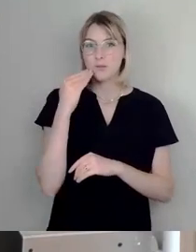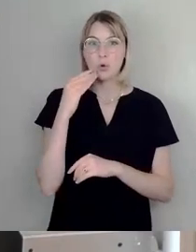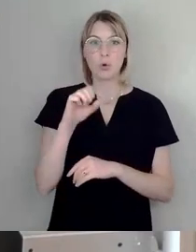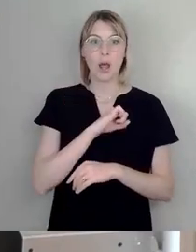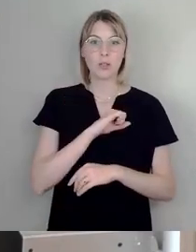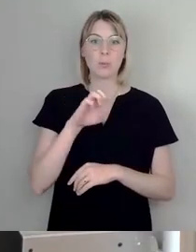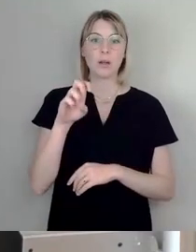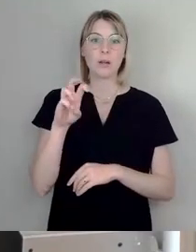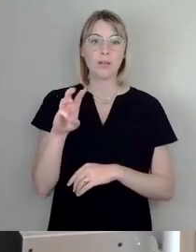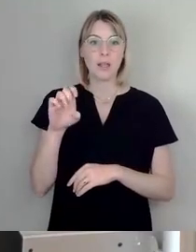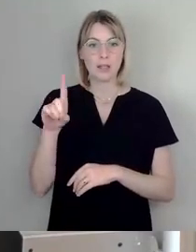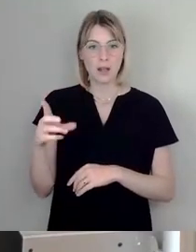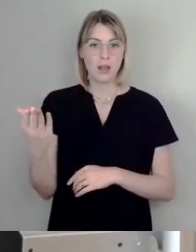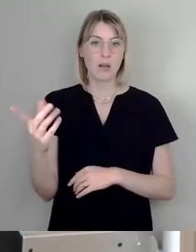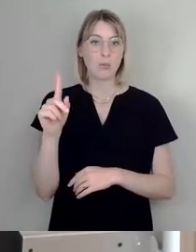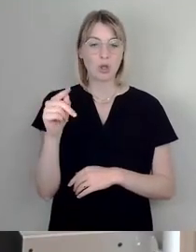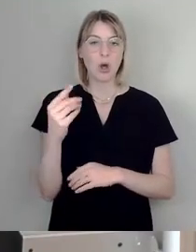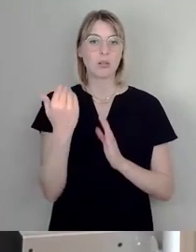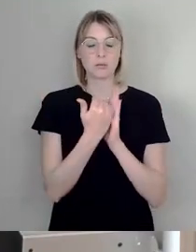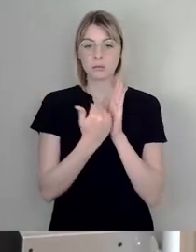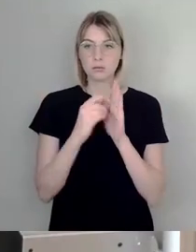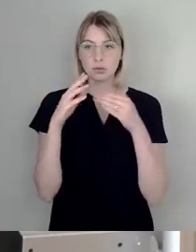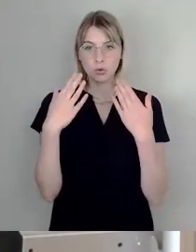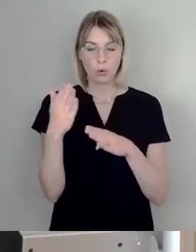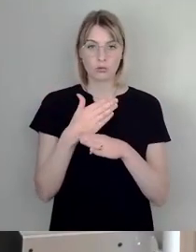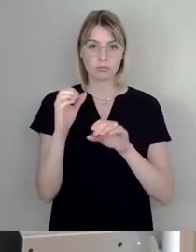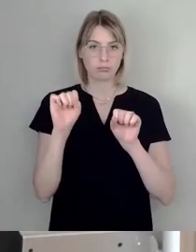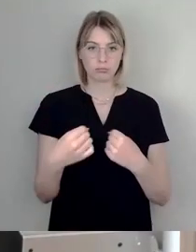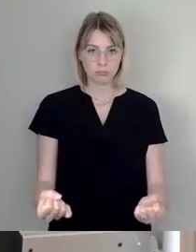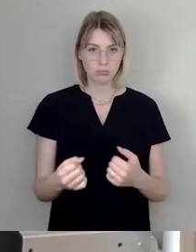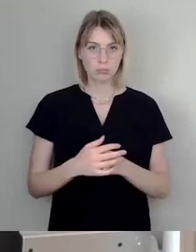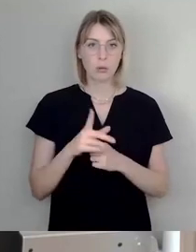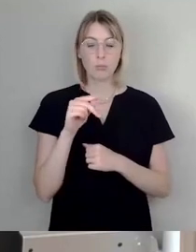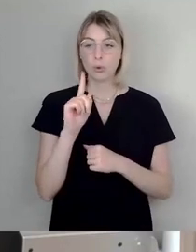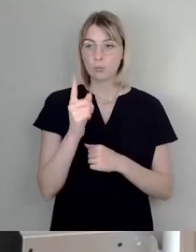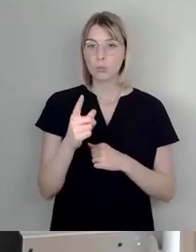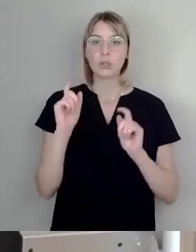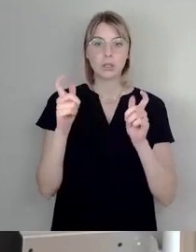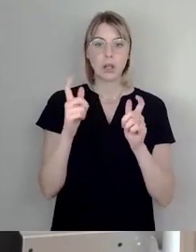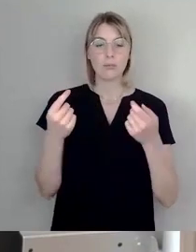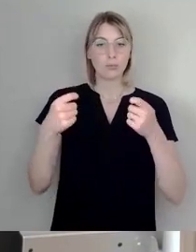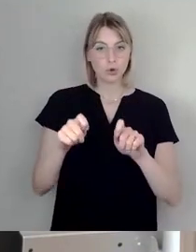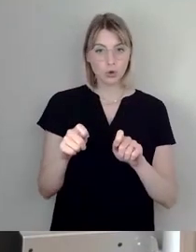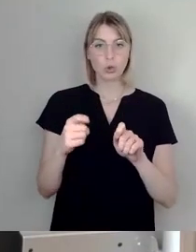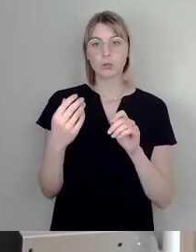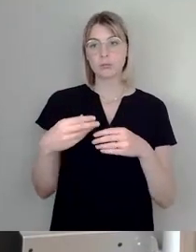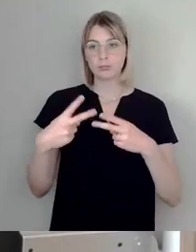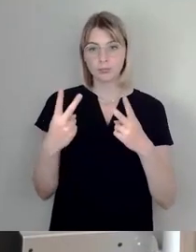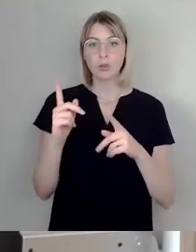Die Stadt kann das mit einer Richtlinie gar nicht entscheiden. Die Stadt müsste ja im Prinzip einen Gesellschafterbeschluss fassen. Sie müsste prüfen, ob das überhaupt im